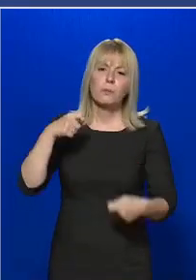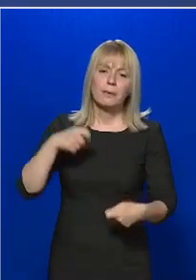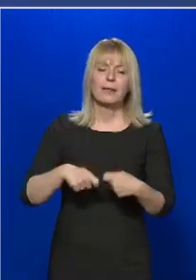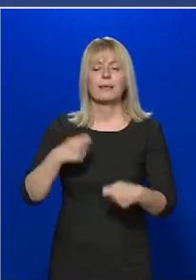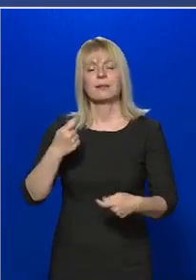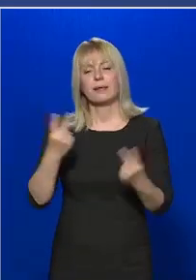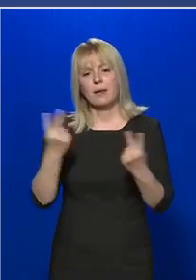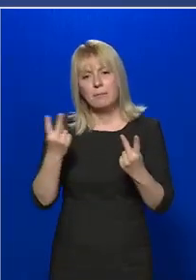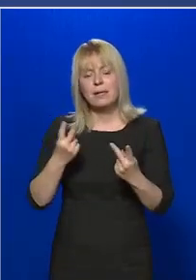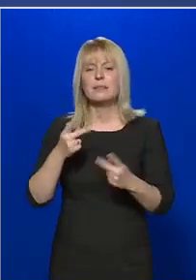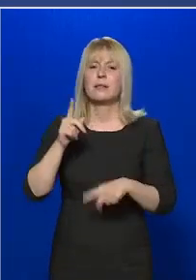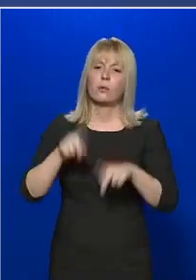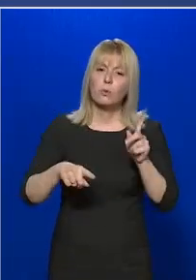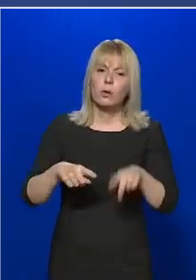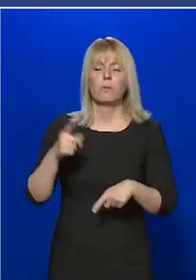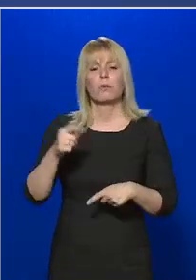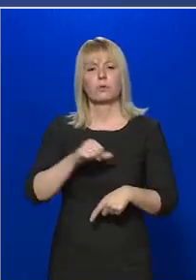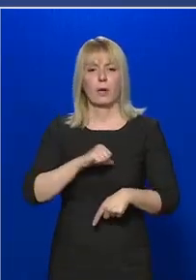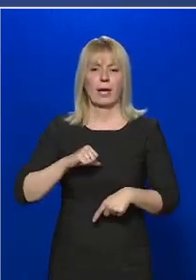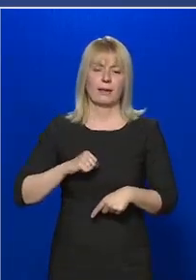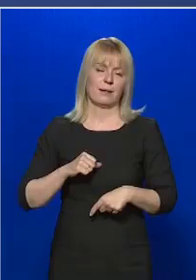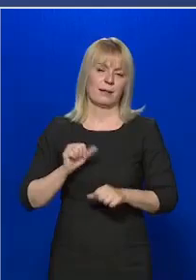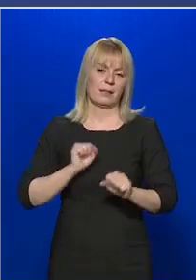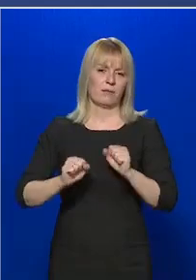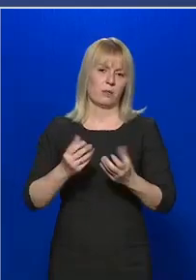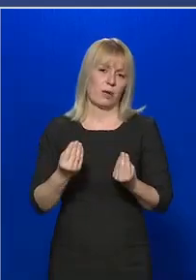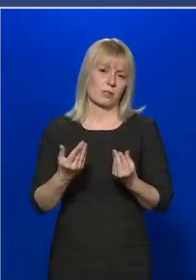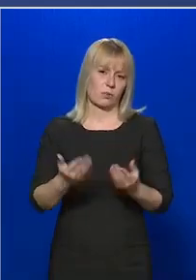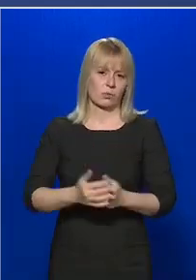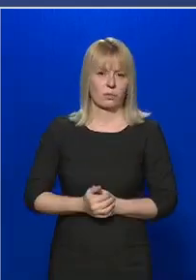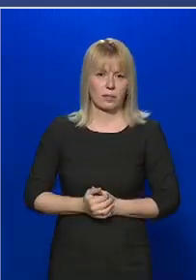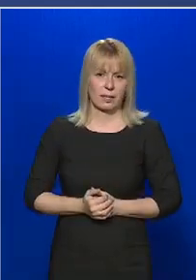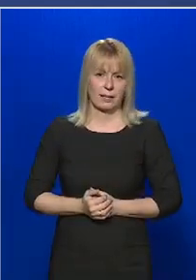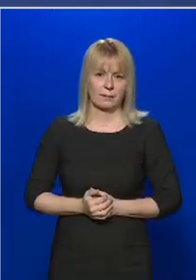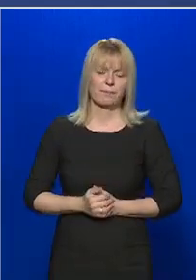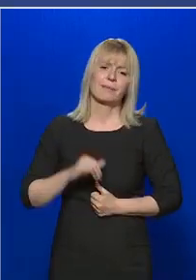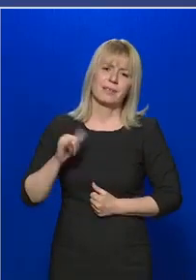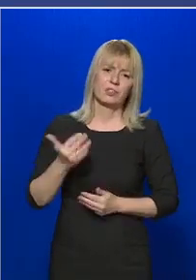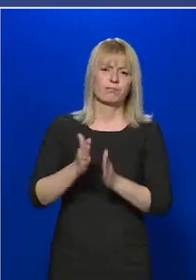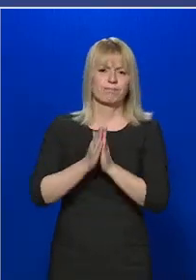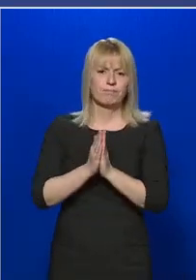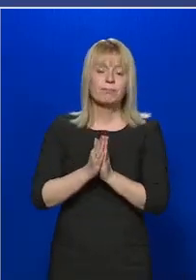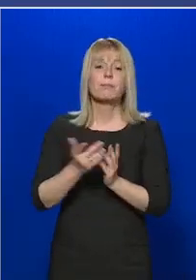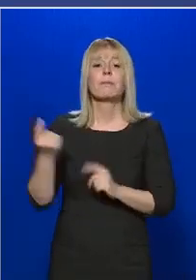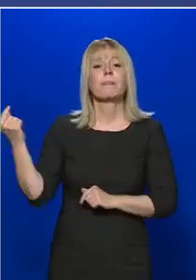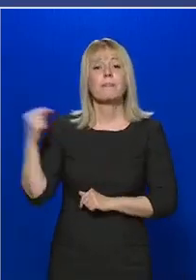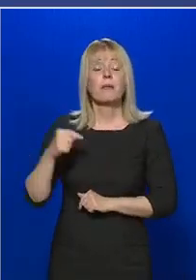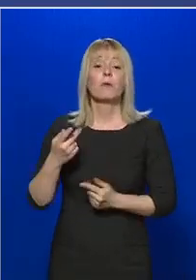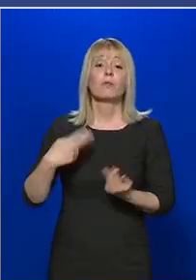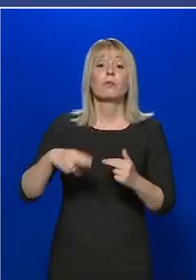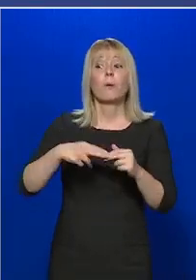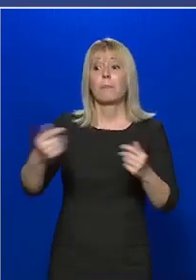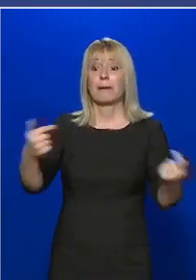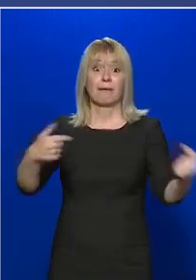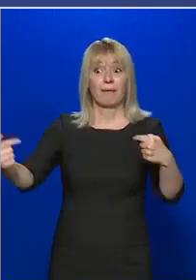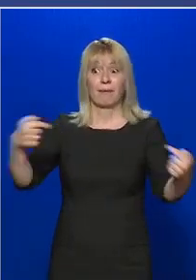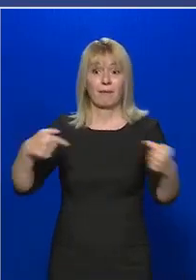különböző egyéni védőeszközökkel. Másodszorban jön az összes többi, akik